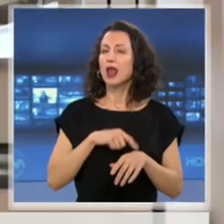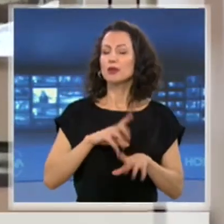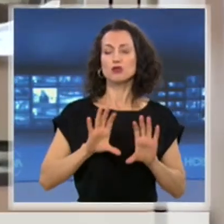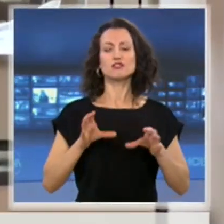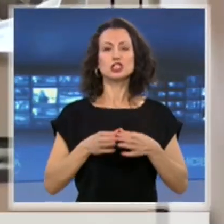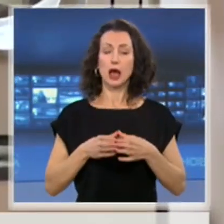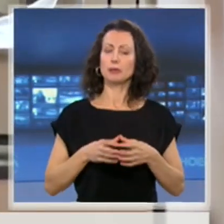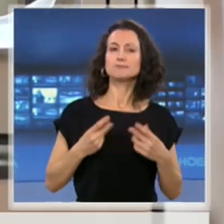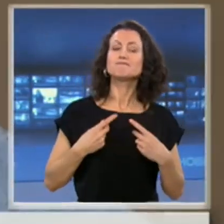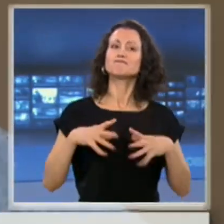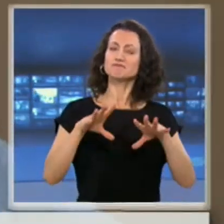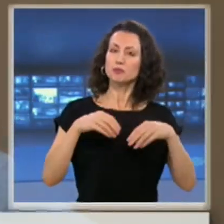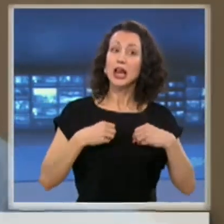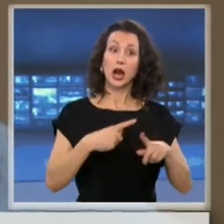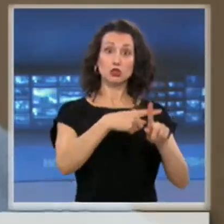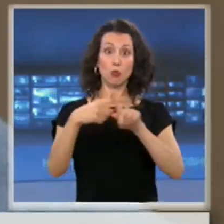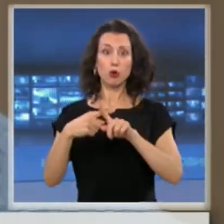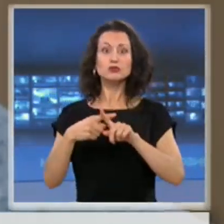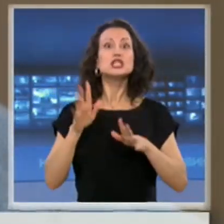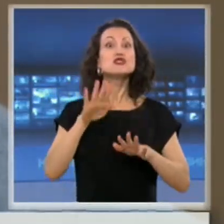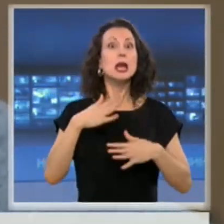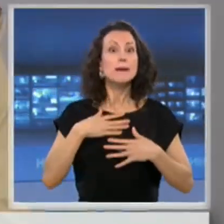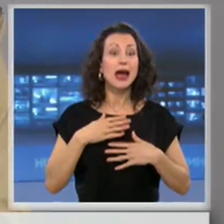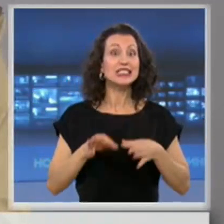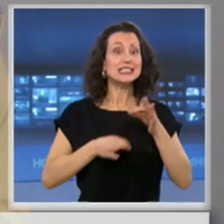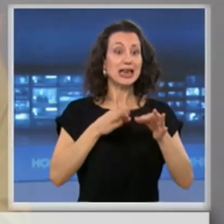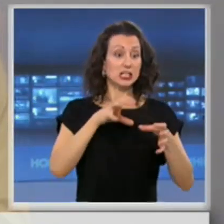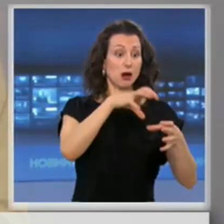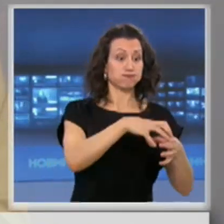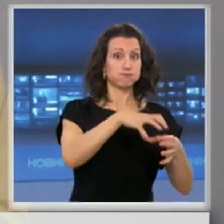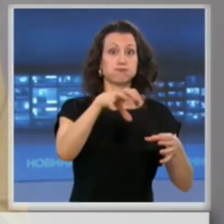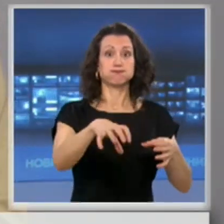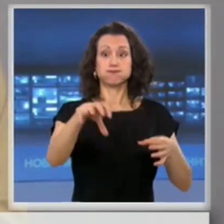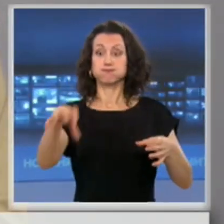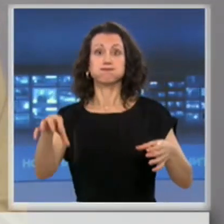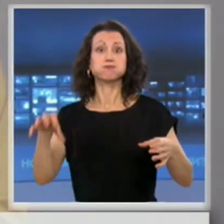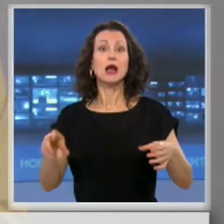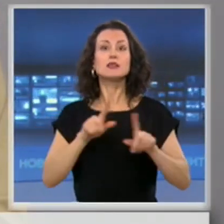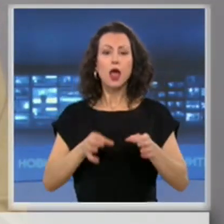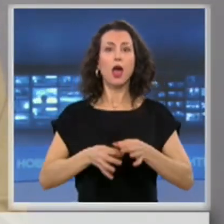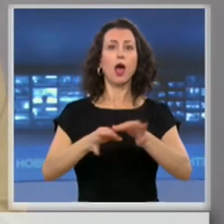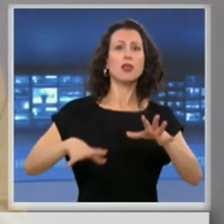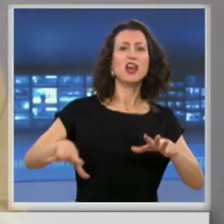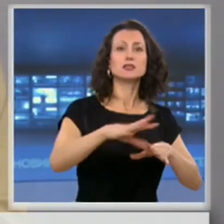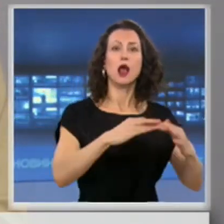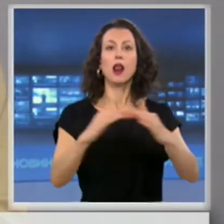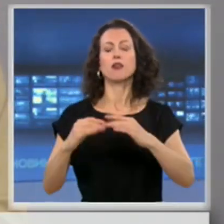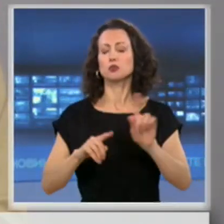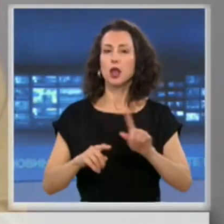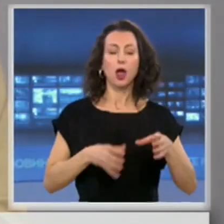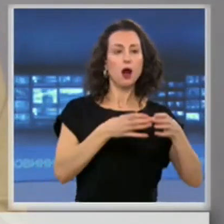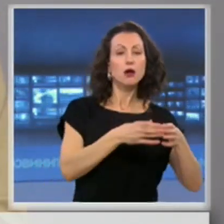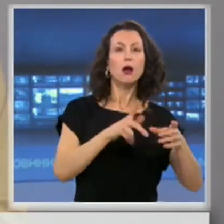на инфекцията в отделни огнища. Колкото по-голям лъжица ползваш, толкова повече ще